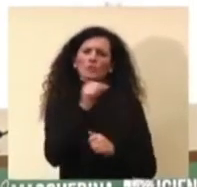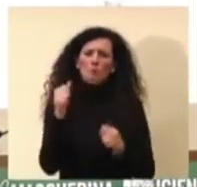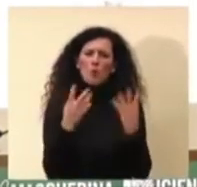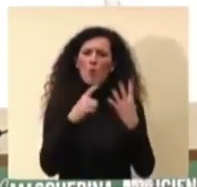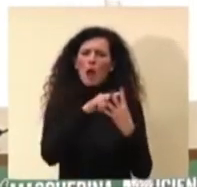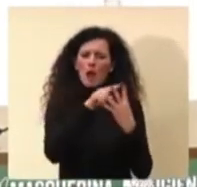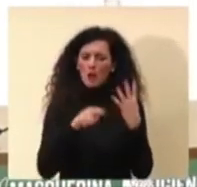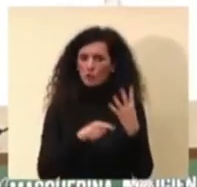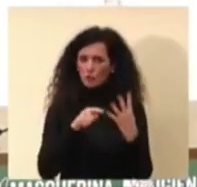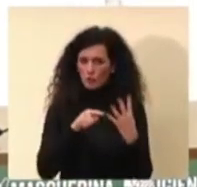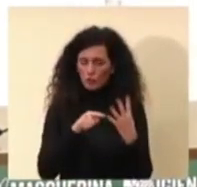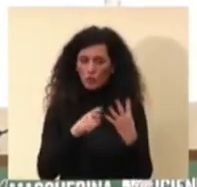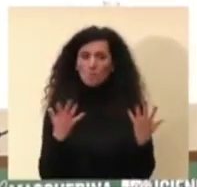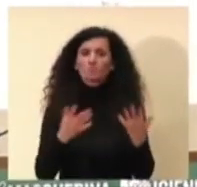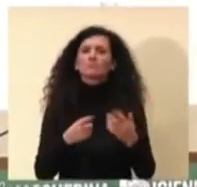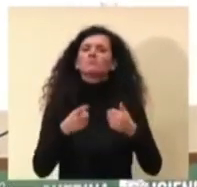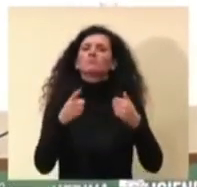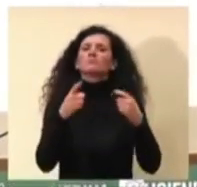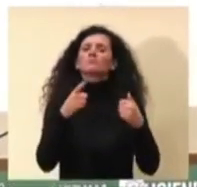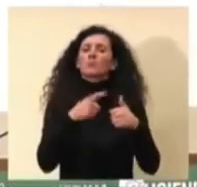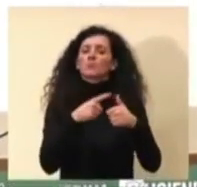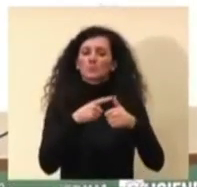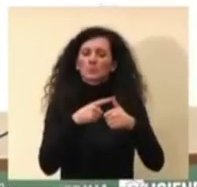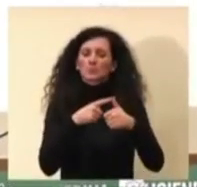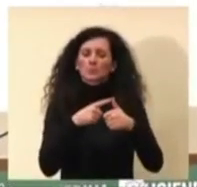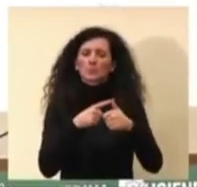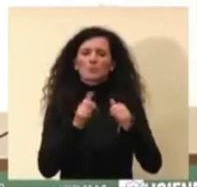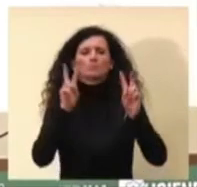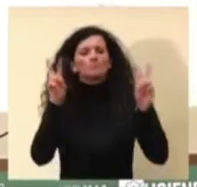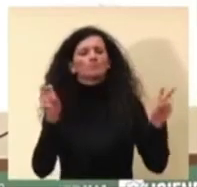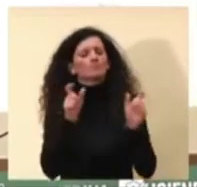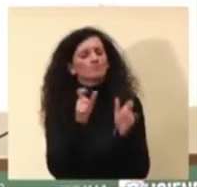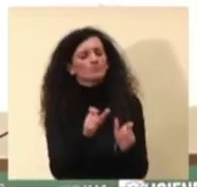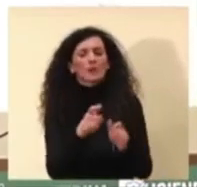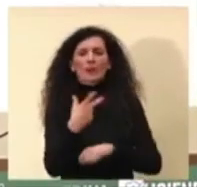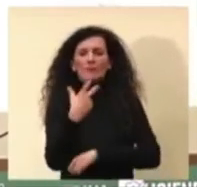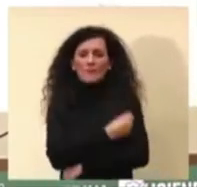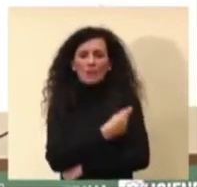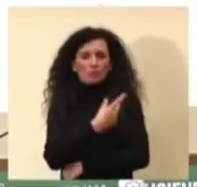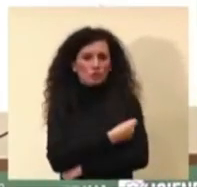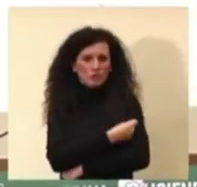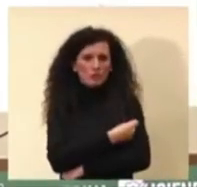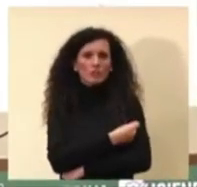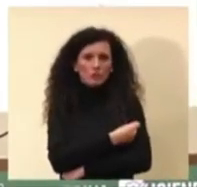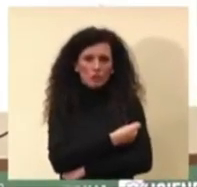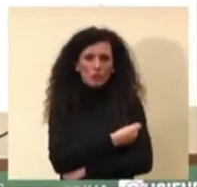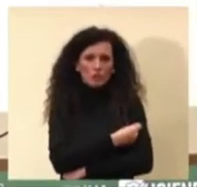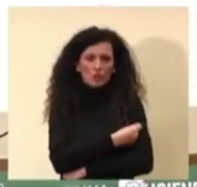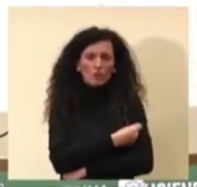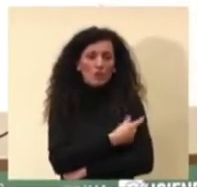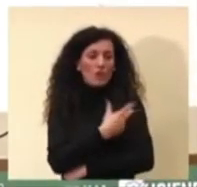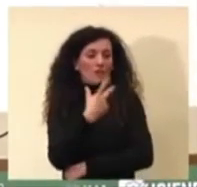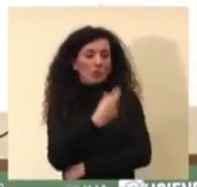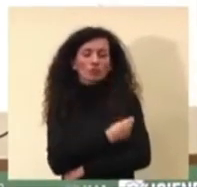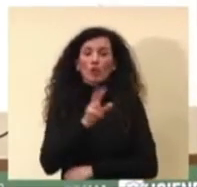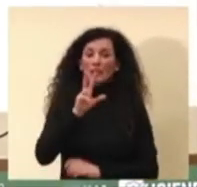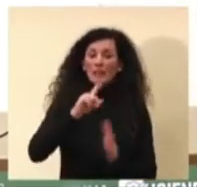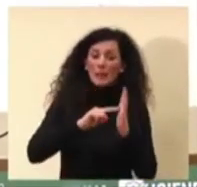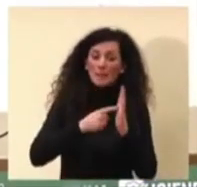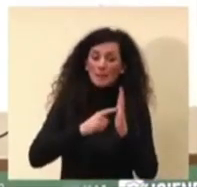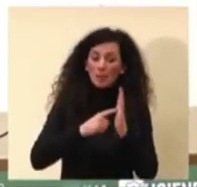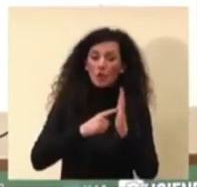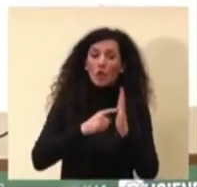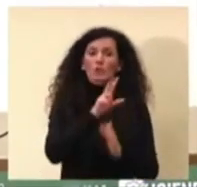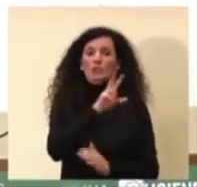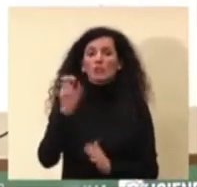vaccinazioni per ricordare a tutti noi che siamo arrivati ormai a 3.300.000